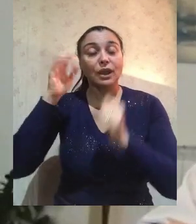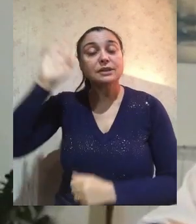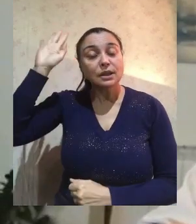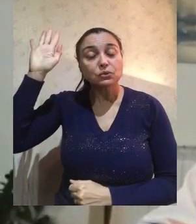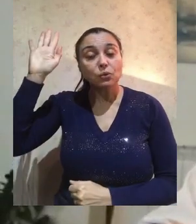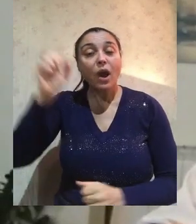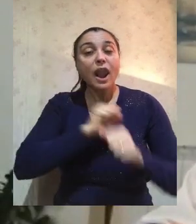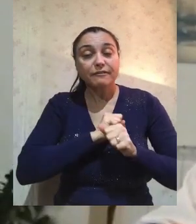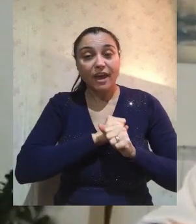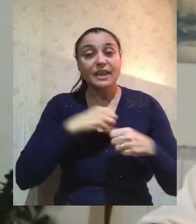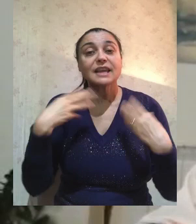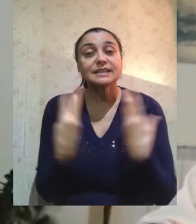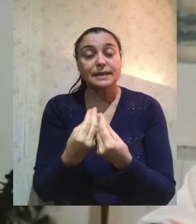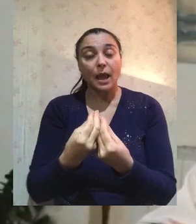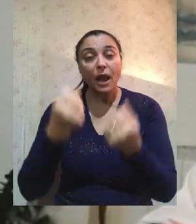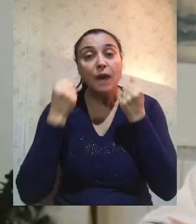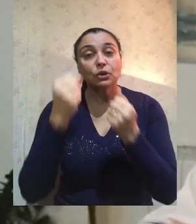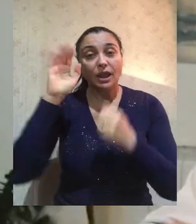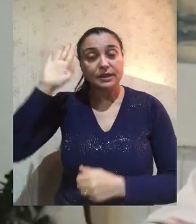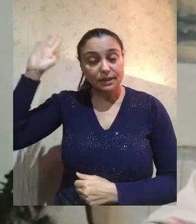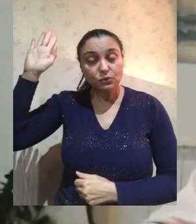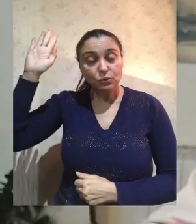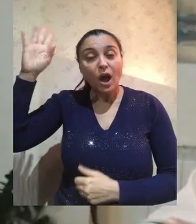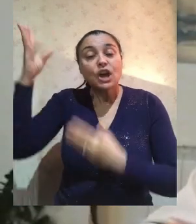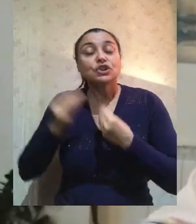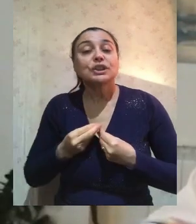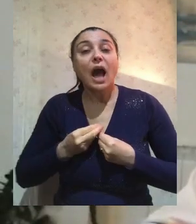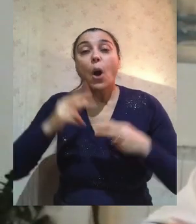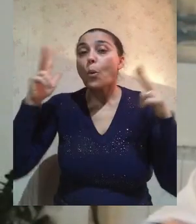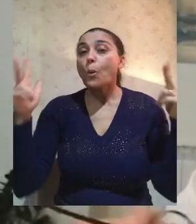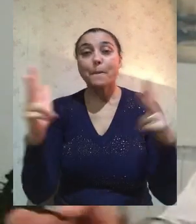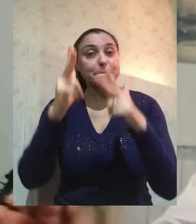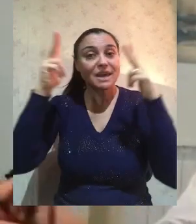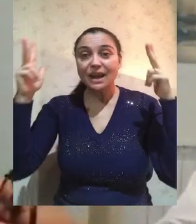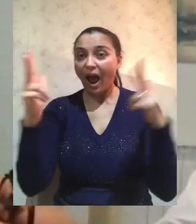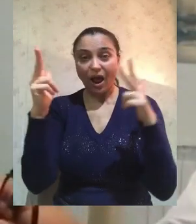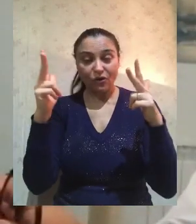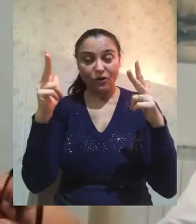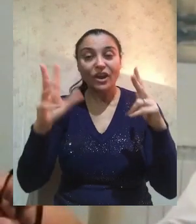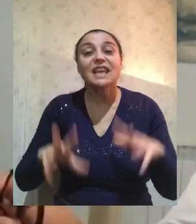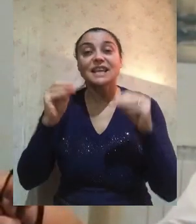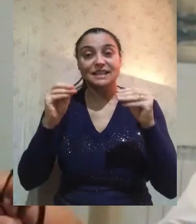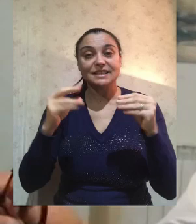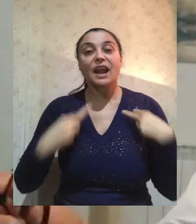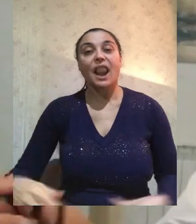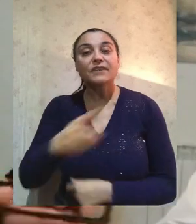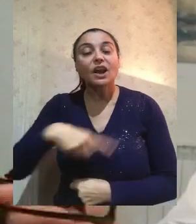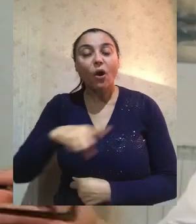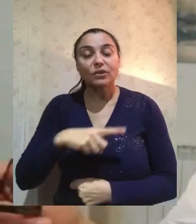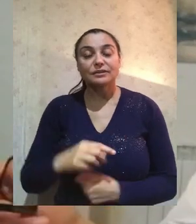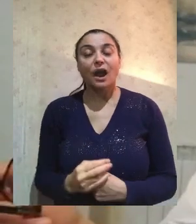la fede unita alla potenza di Gesù di compiere guarigioni fa nascere il miracolo nella nostra vita.